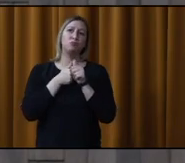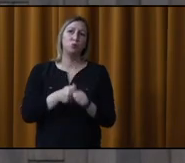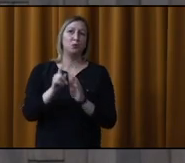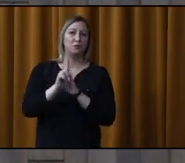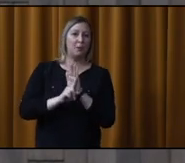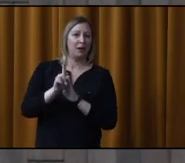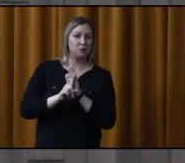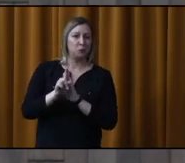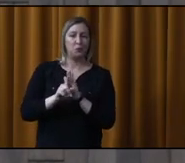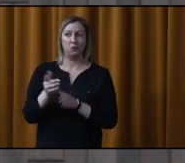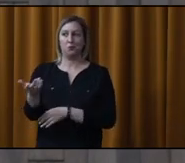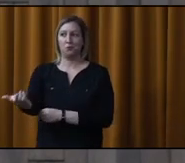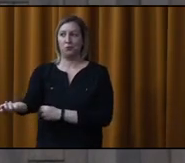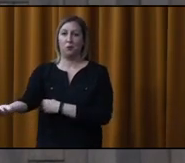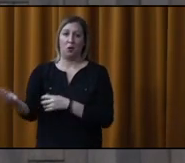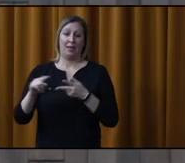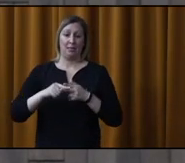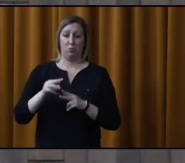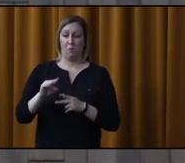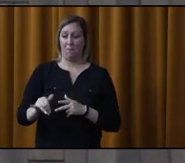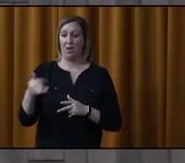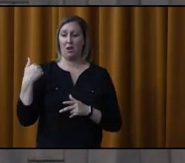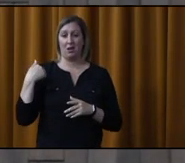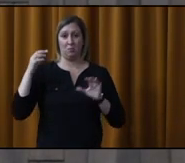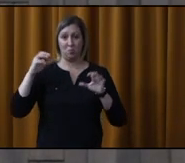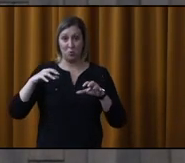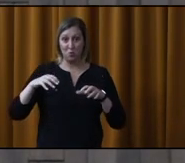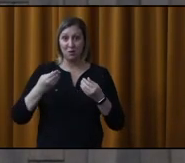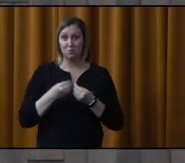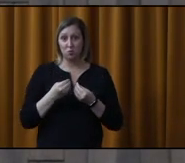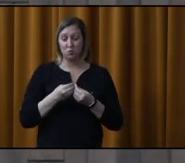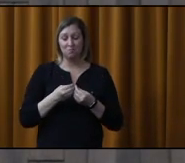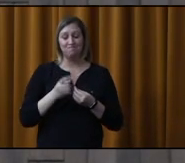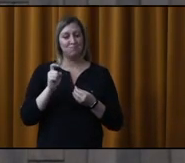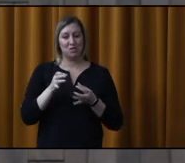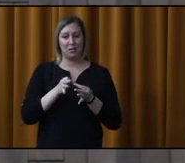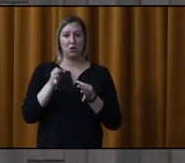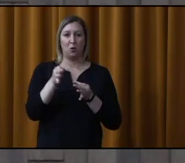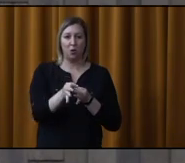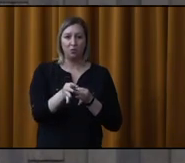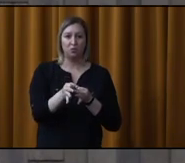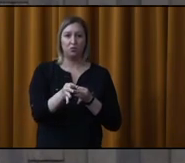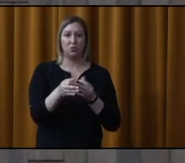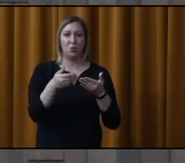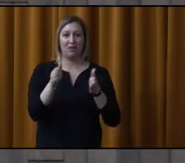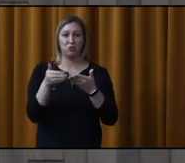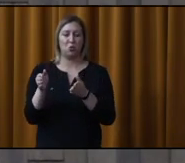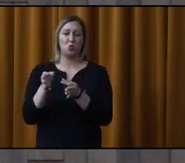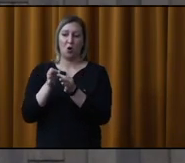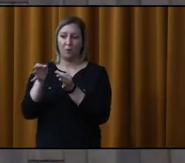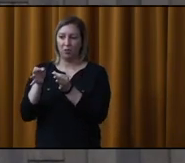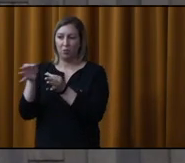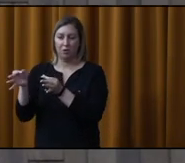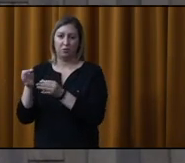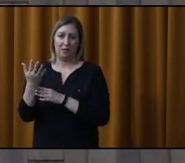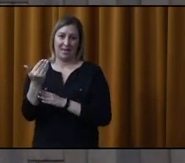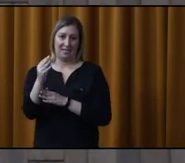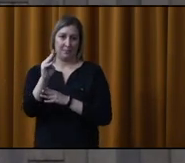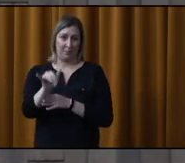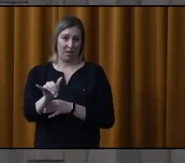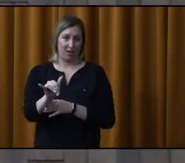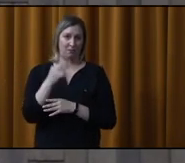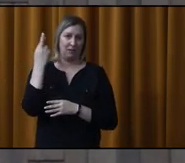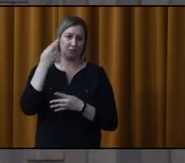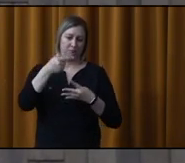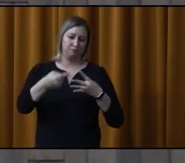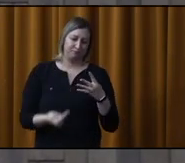Là, on a eu un début de mai pas mal pluvieux, fait qu'on a été obligés de reporter toutes nos ouvertures de tous nos terrains le 15 mai pour plusieurs